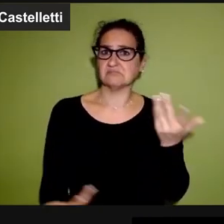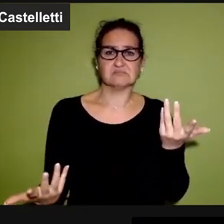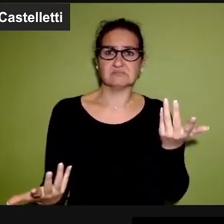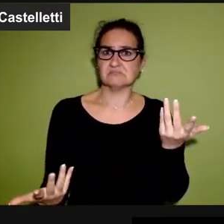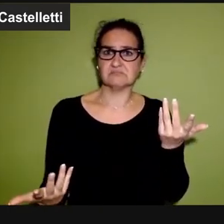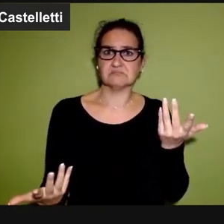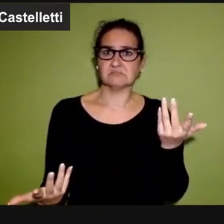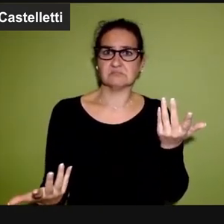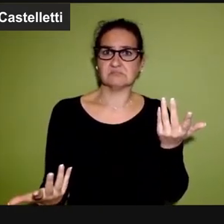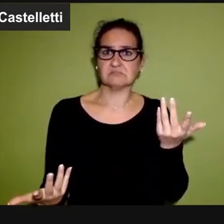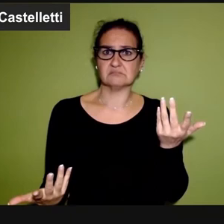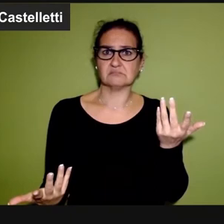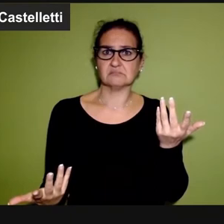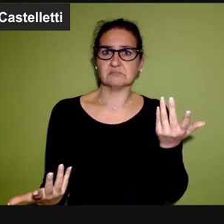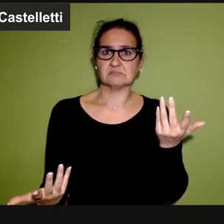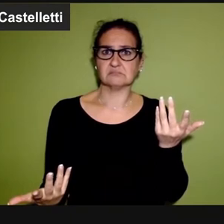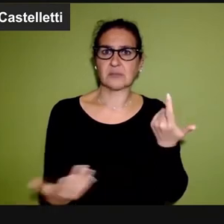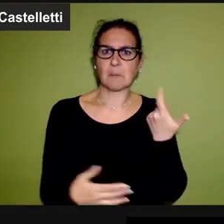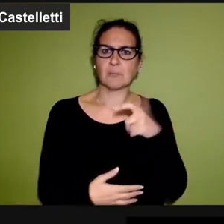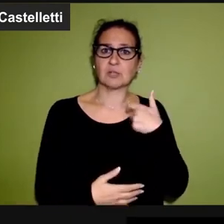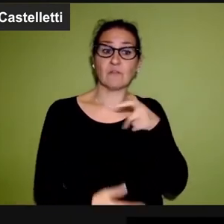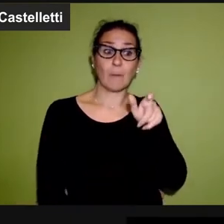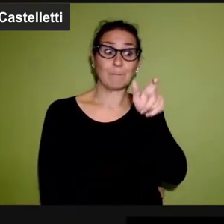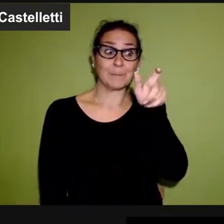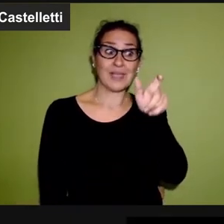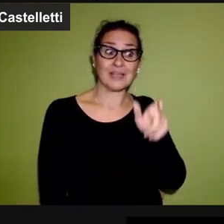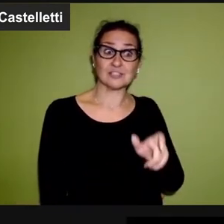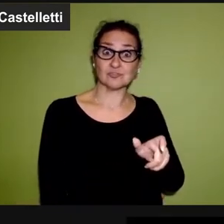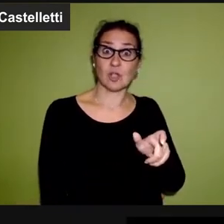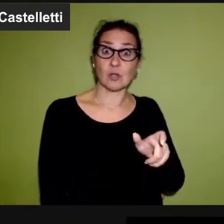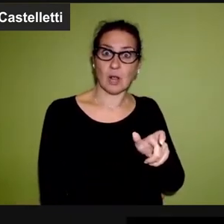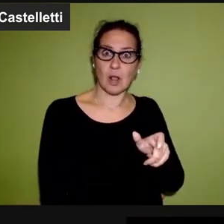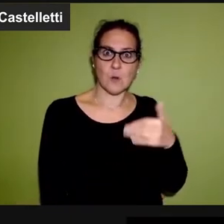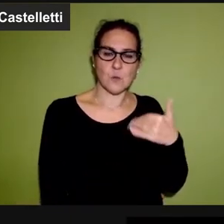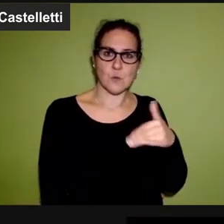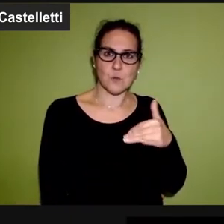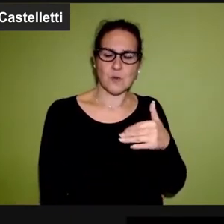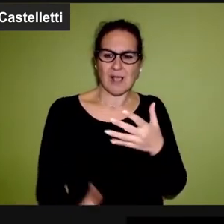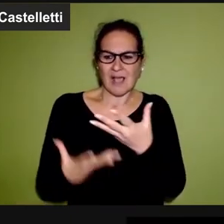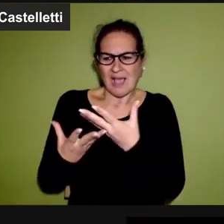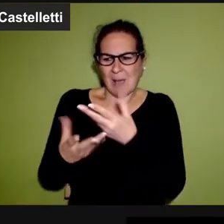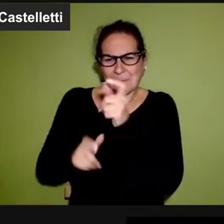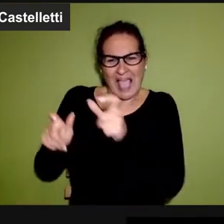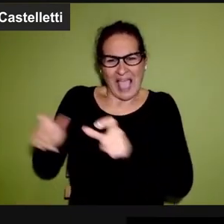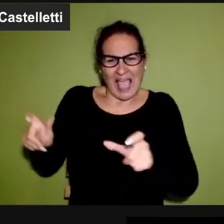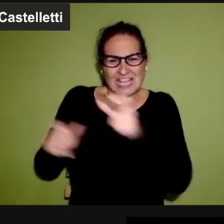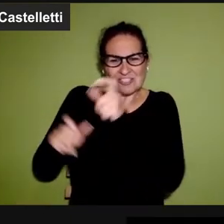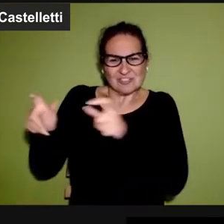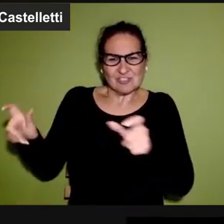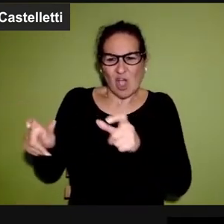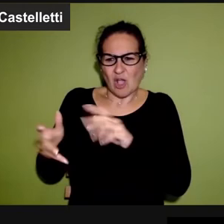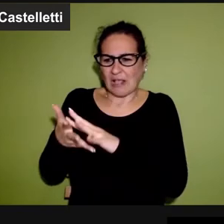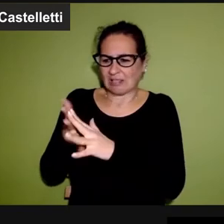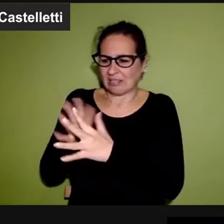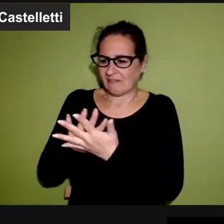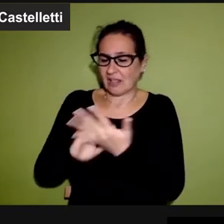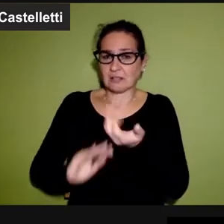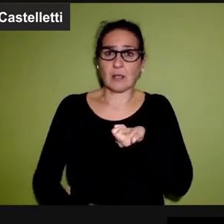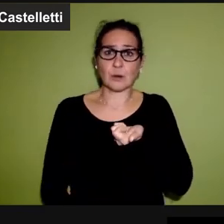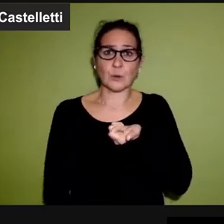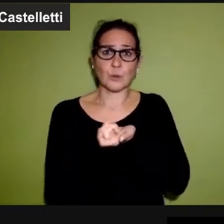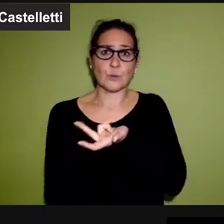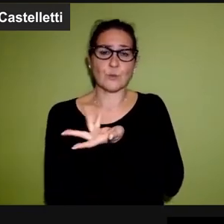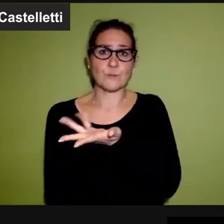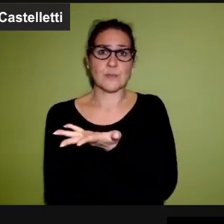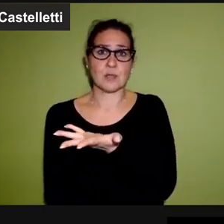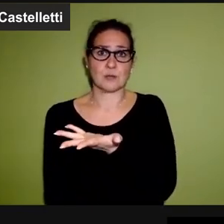nessun effetto perché una persona è una persona, tante persone finiscono per